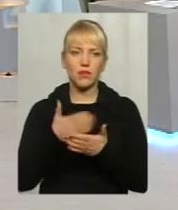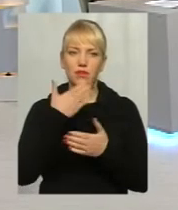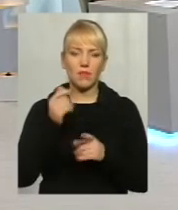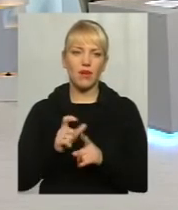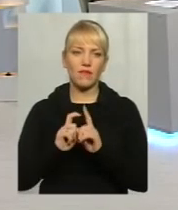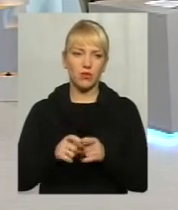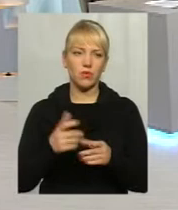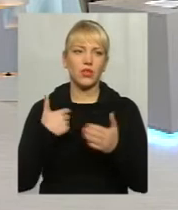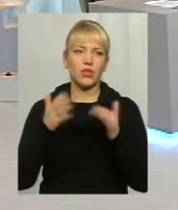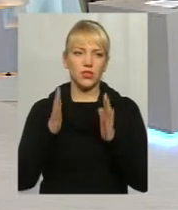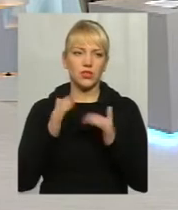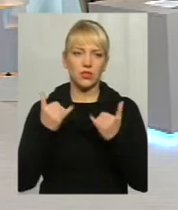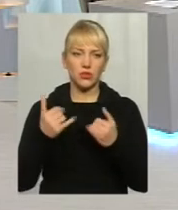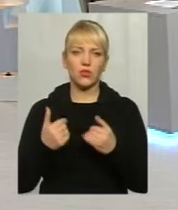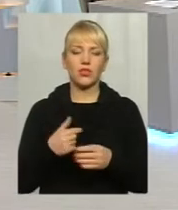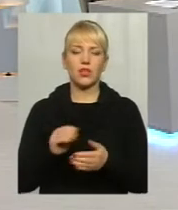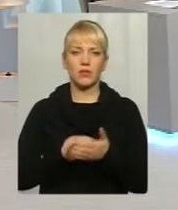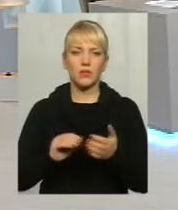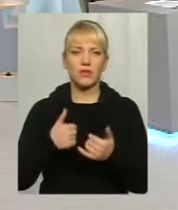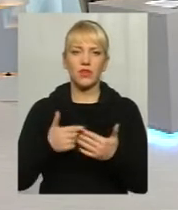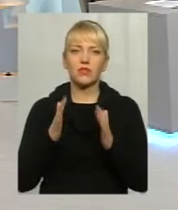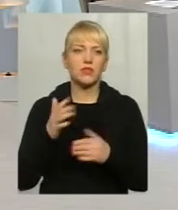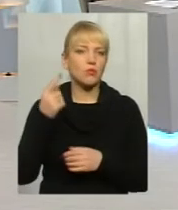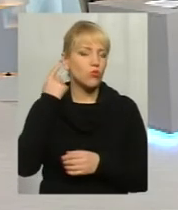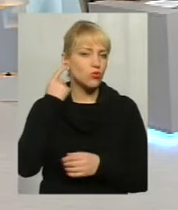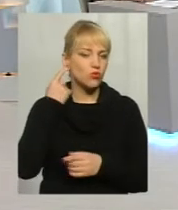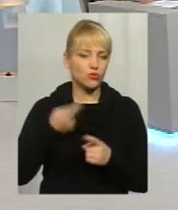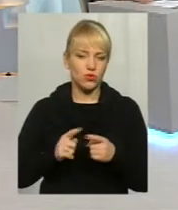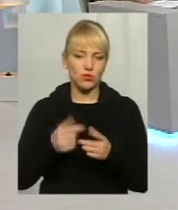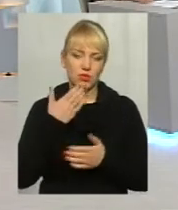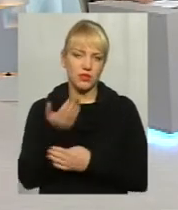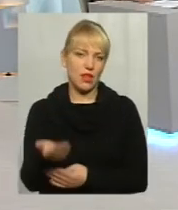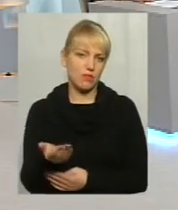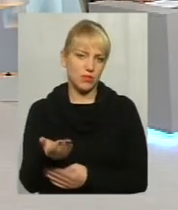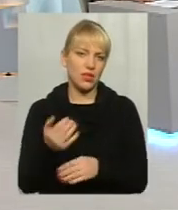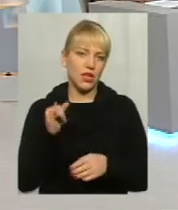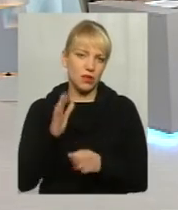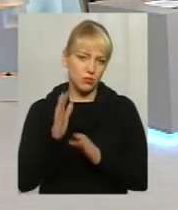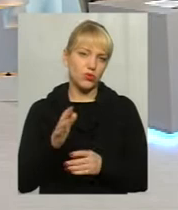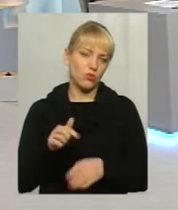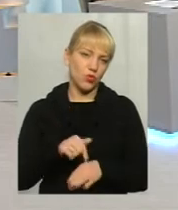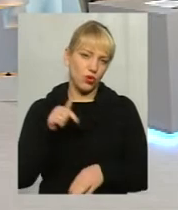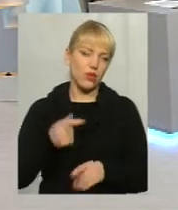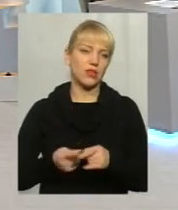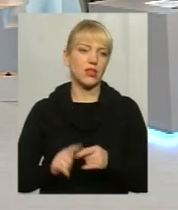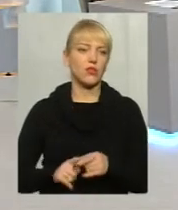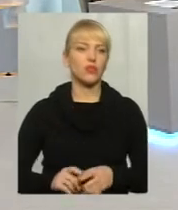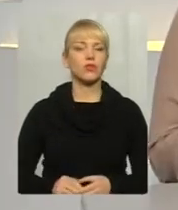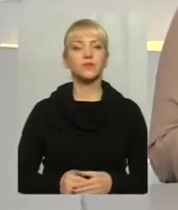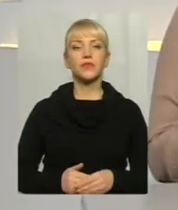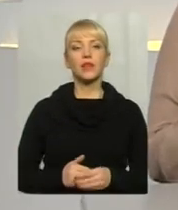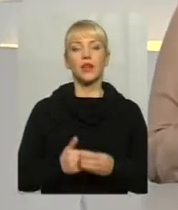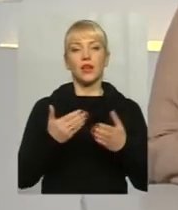сьогодні написав. Ага, ви тільки сьогодні подавали? перед ефіром почув про цей запит, відповідно, будемо реагувати на нього. Також ми